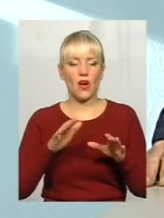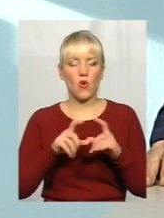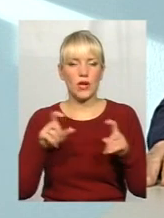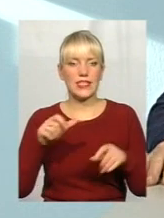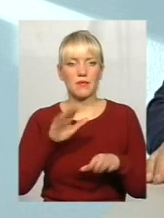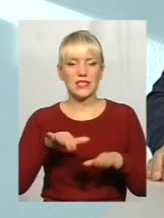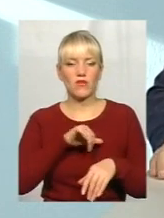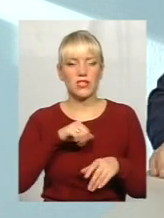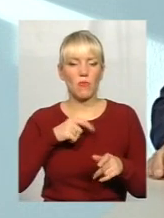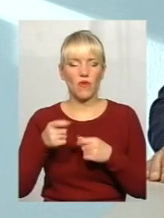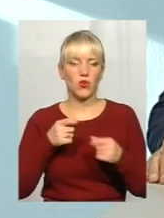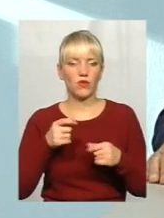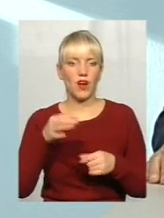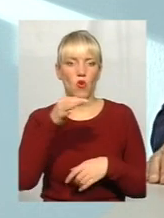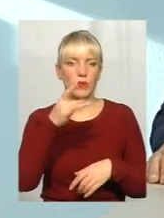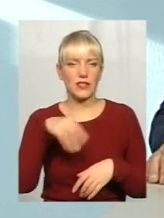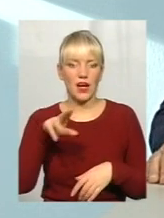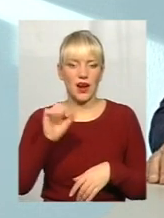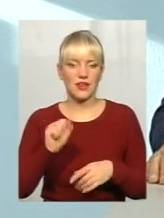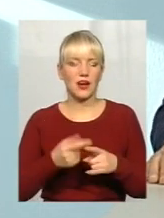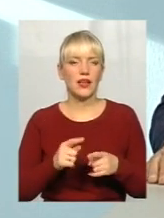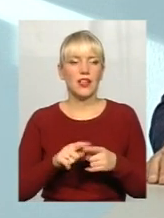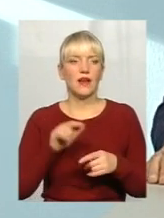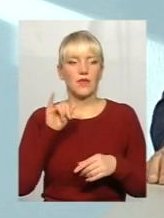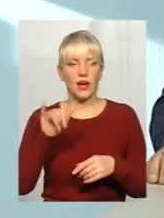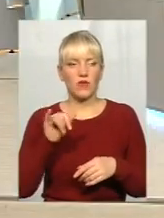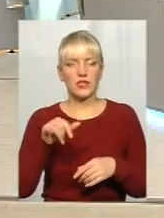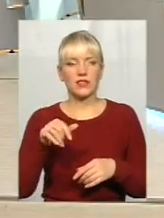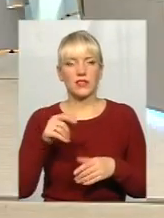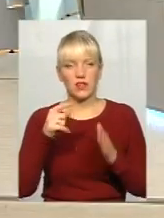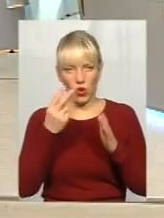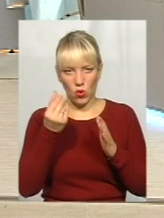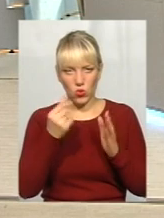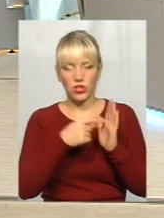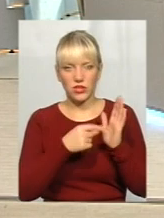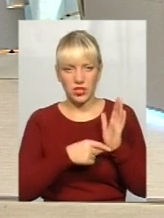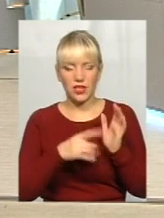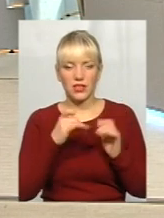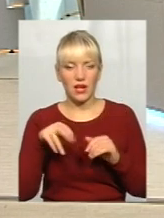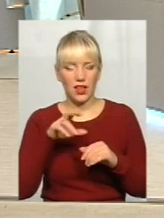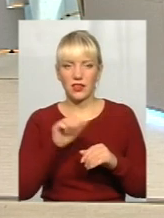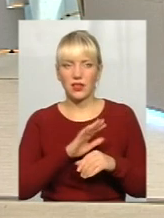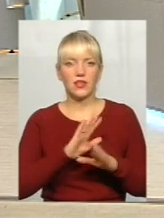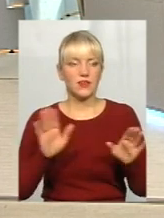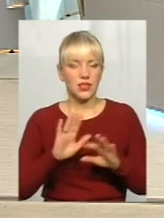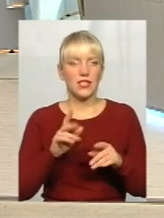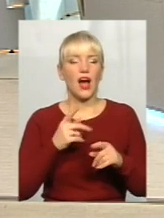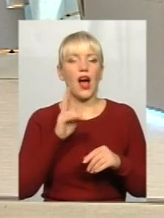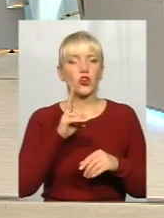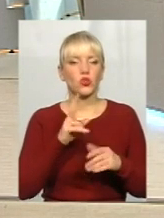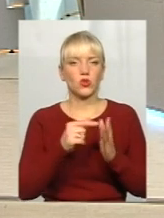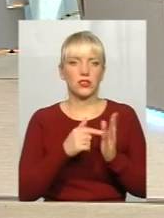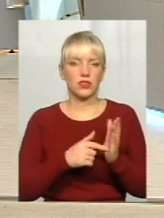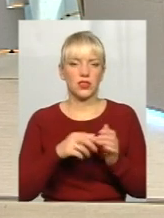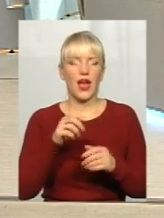обласна рада, районна рада. Скажіть, будь ласка, а обласна рада гроші діли? Ні. Обласна державна адміністрація ділить гроші. Хто в нас сидить?